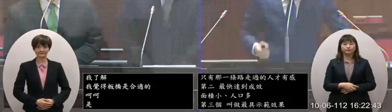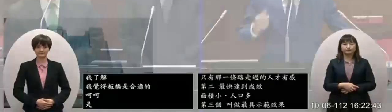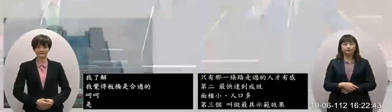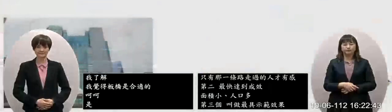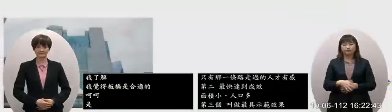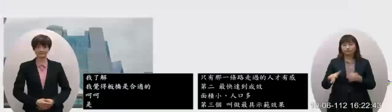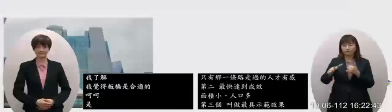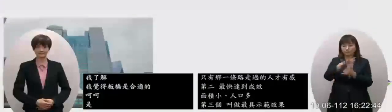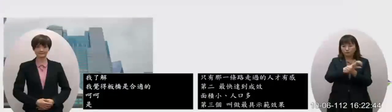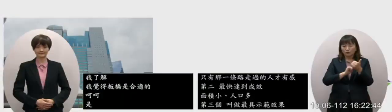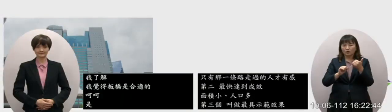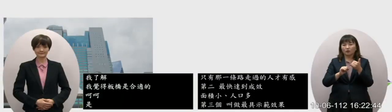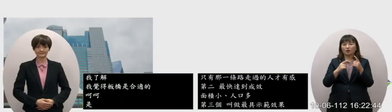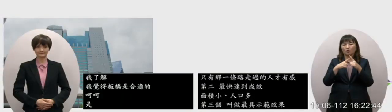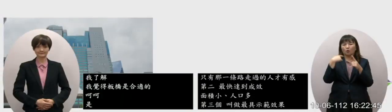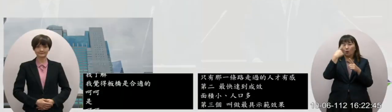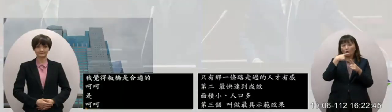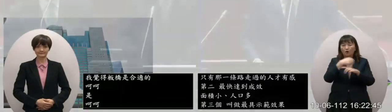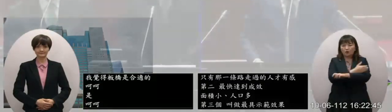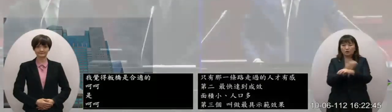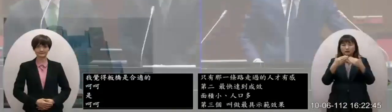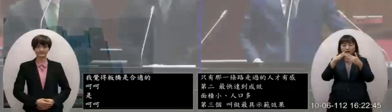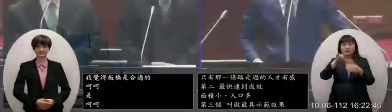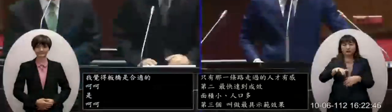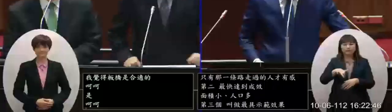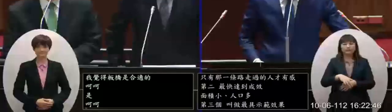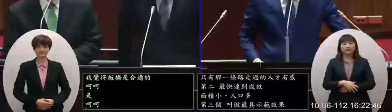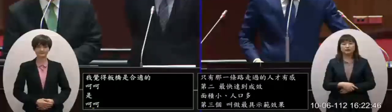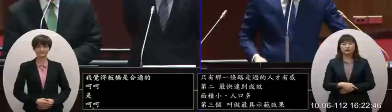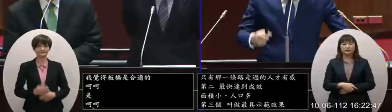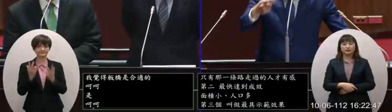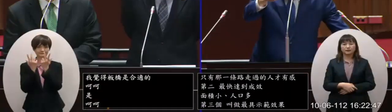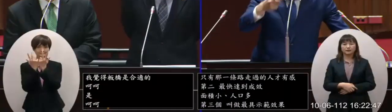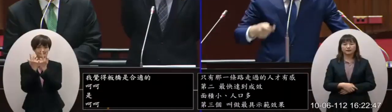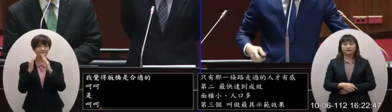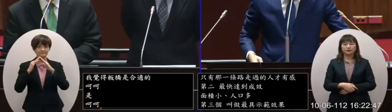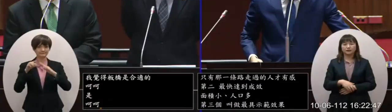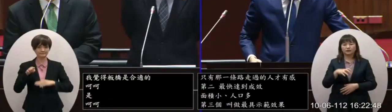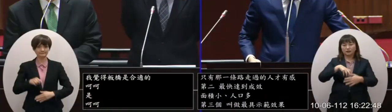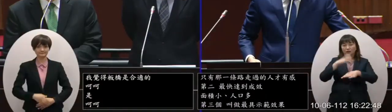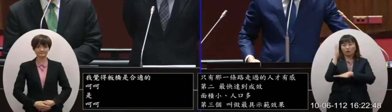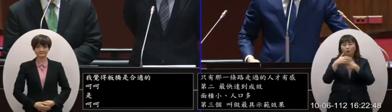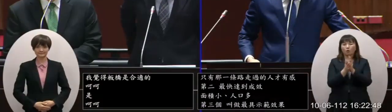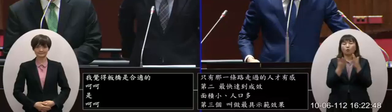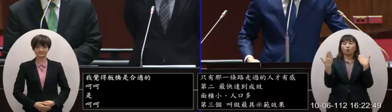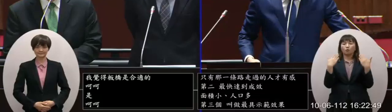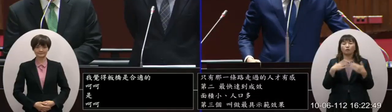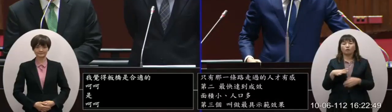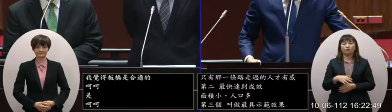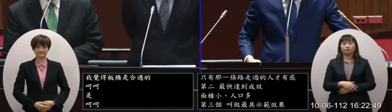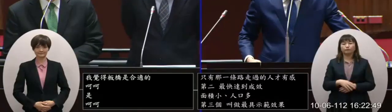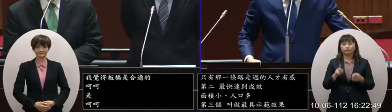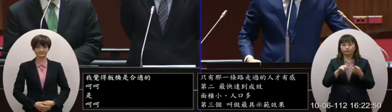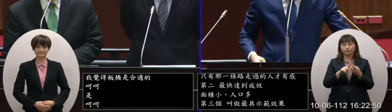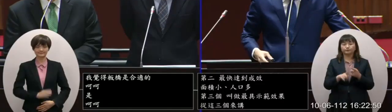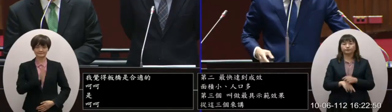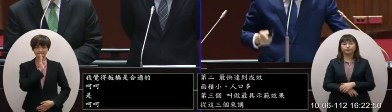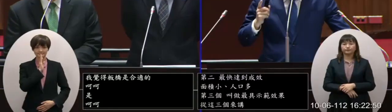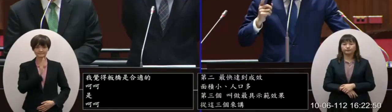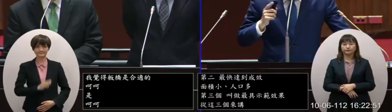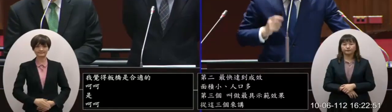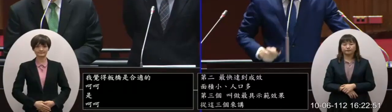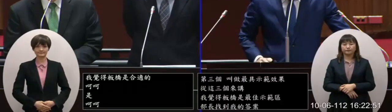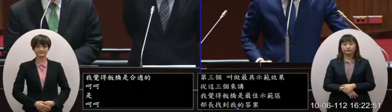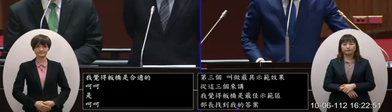部長全台灣人口最多的縣市在哪裡新北這內政部長都很清楚沒錯吧是